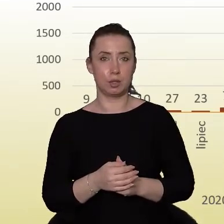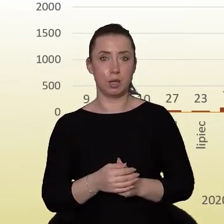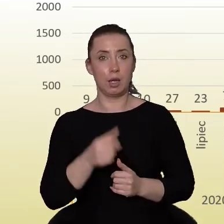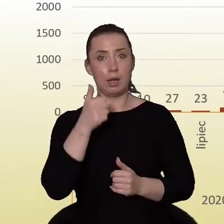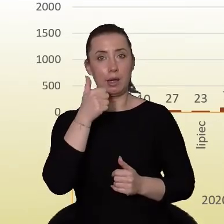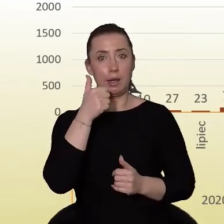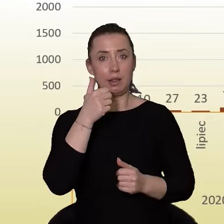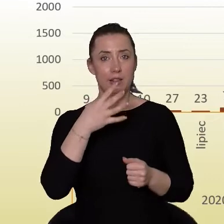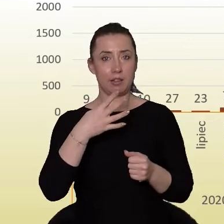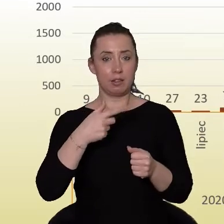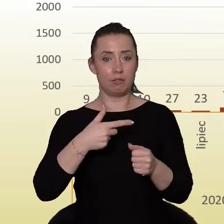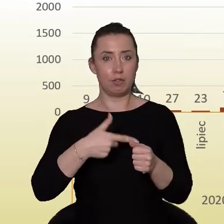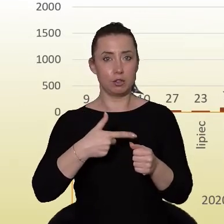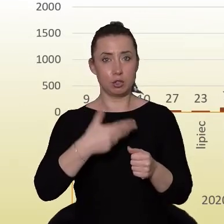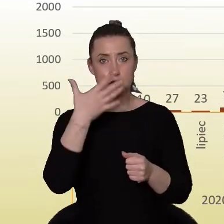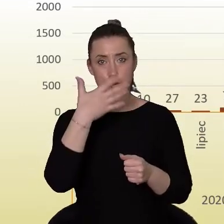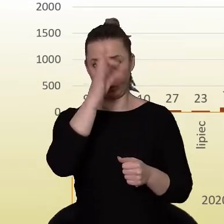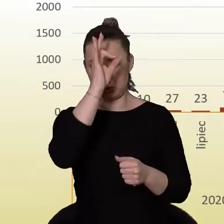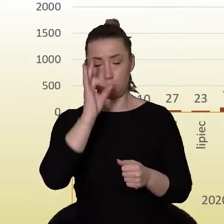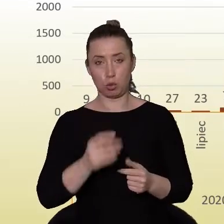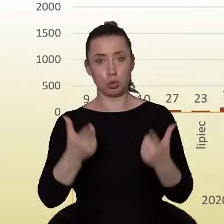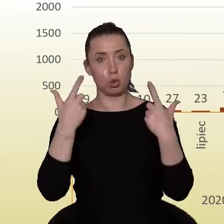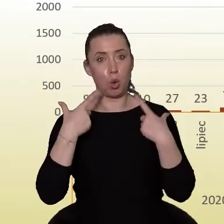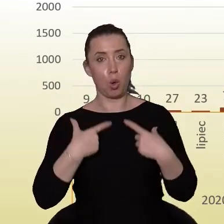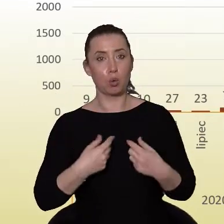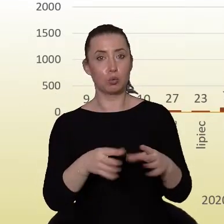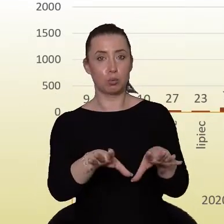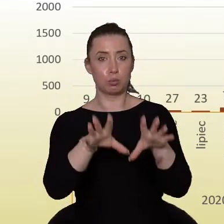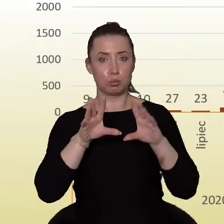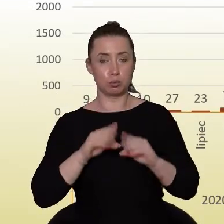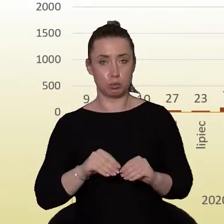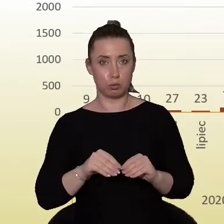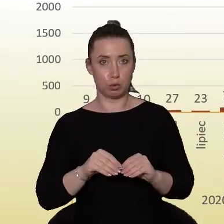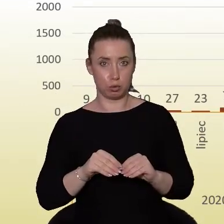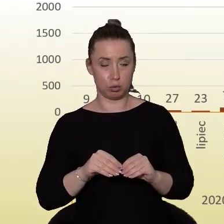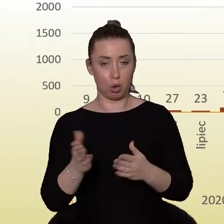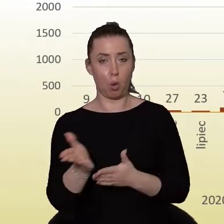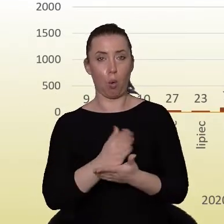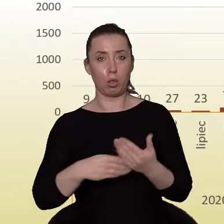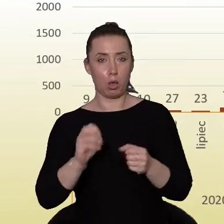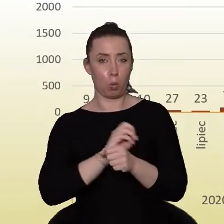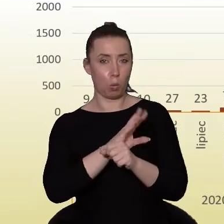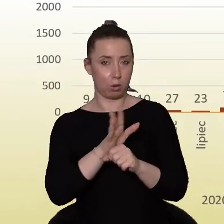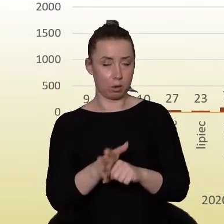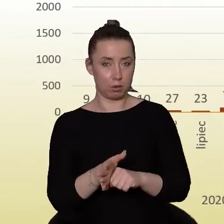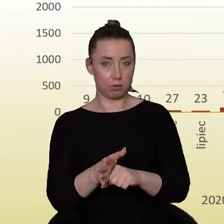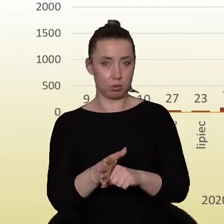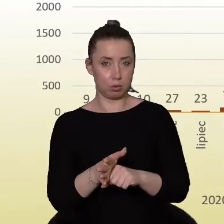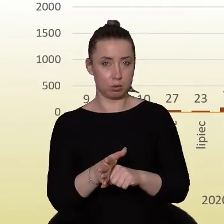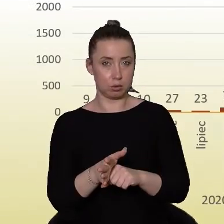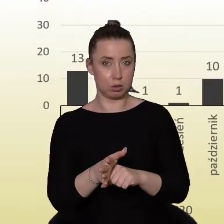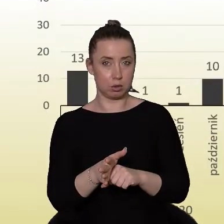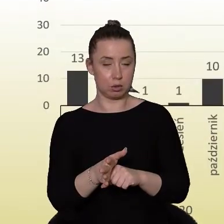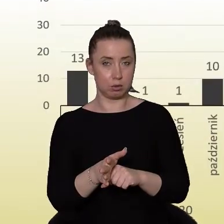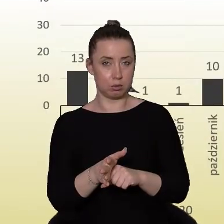1,4 osób trafiających na oddział COVID-owy, jak to popularnie mówimy, nie